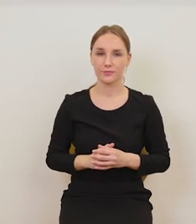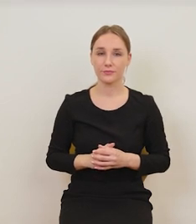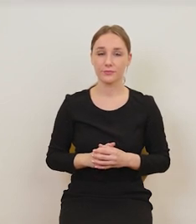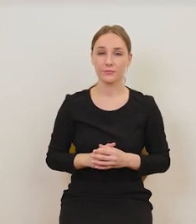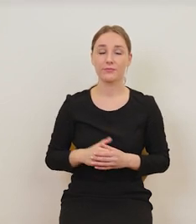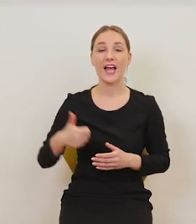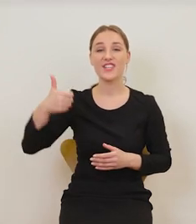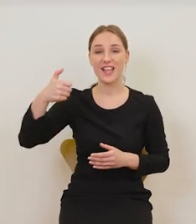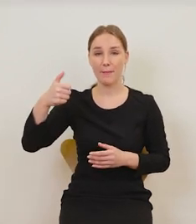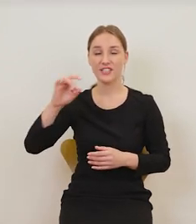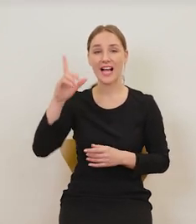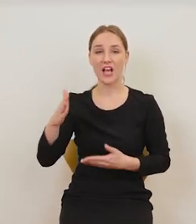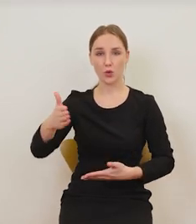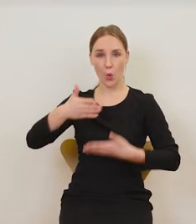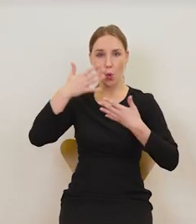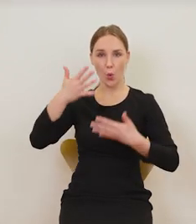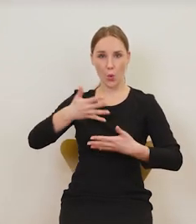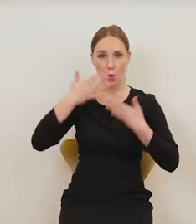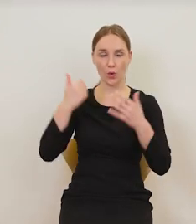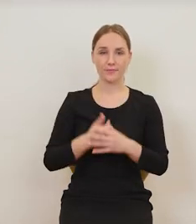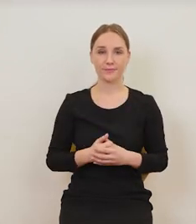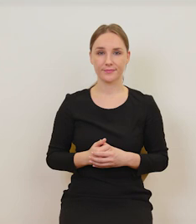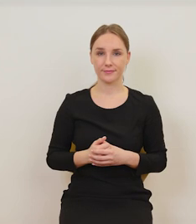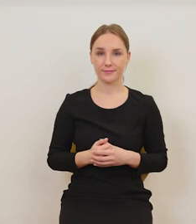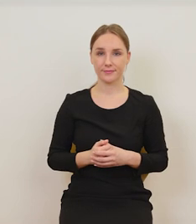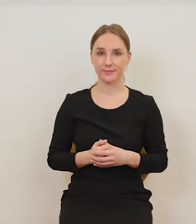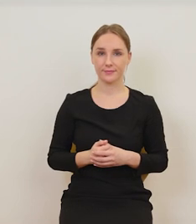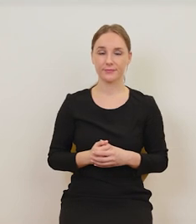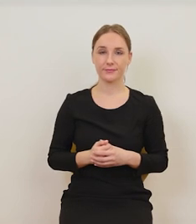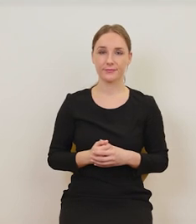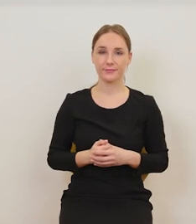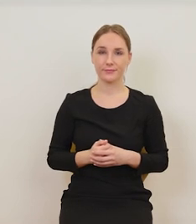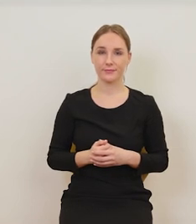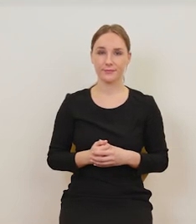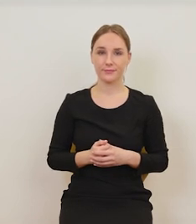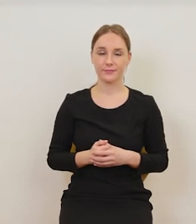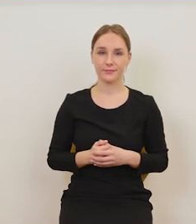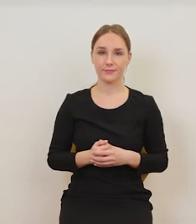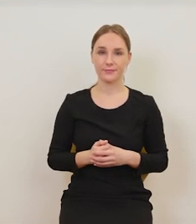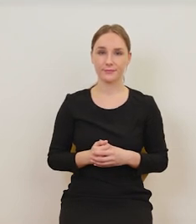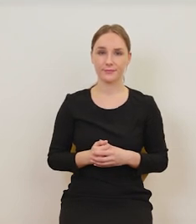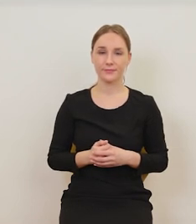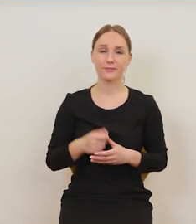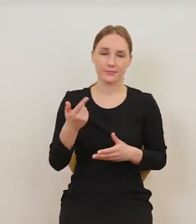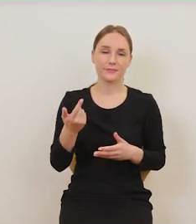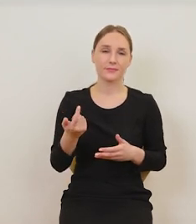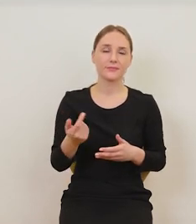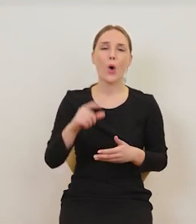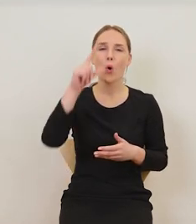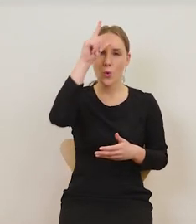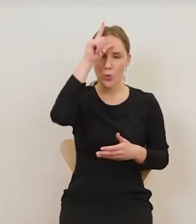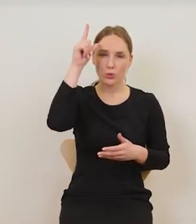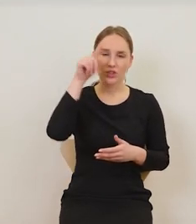gaz z zapalniczki. To jest typowe postępowanie tych właśnie ludzi, którzy